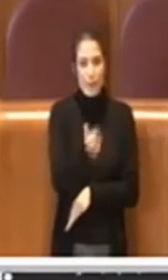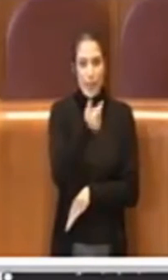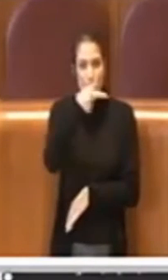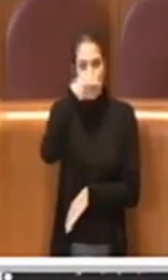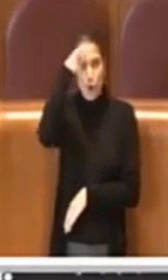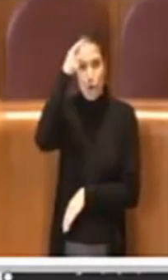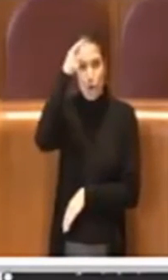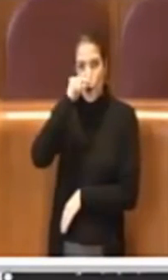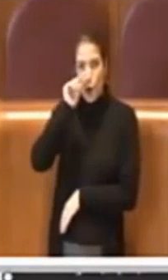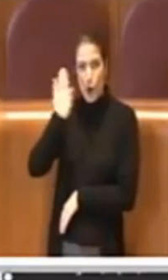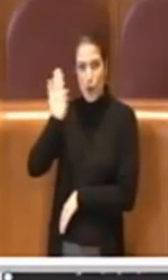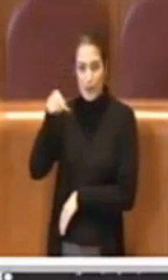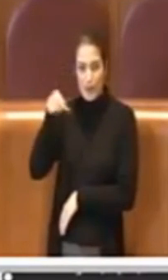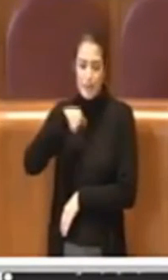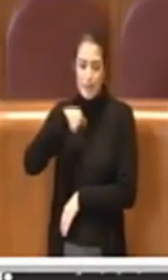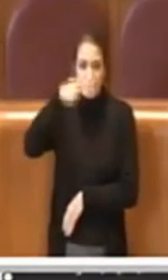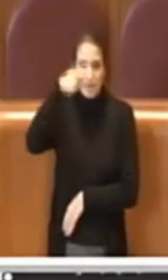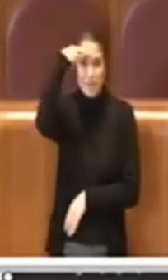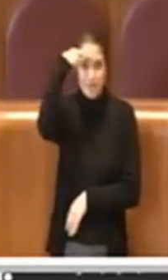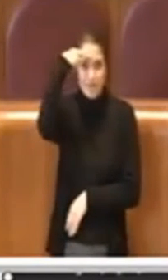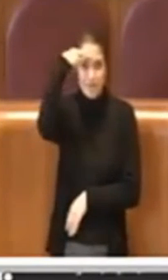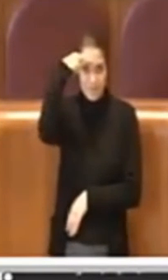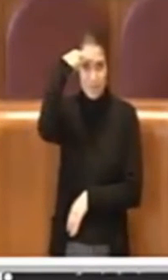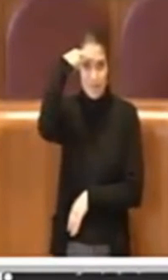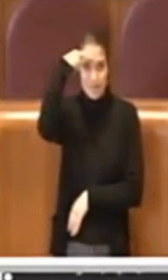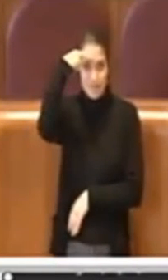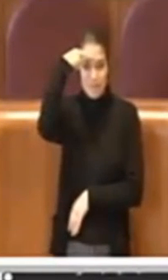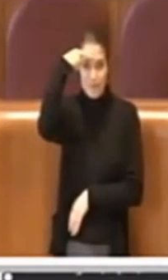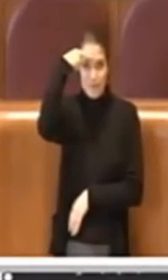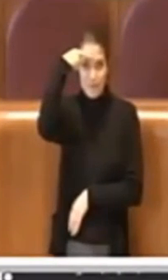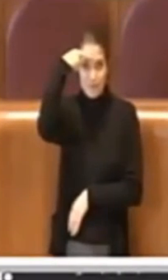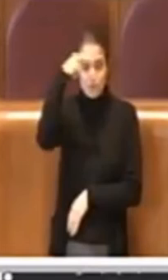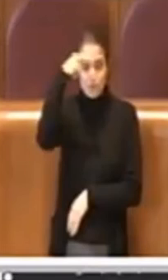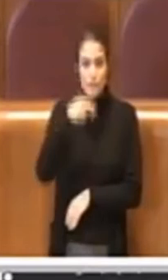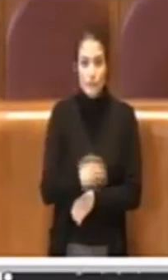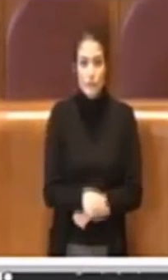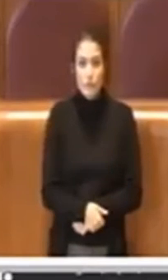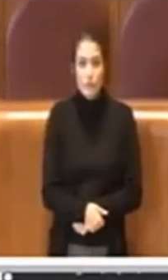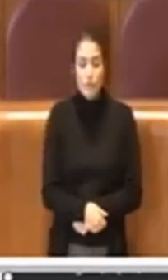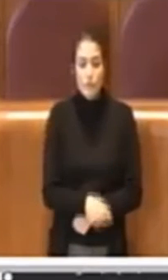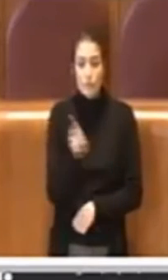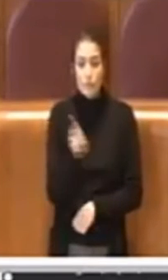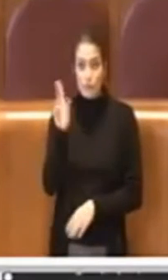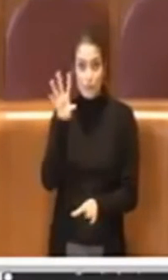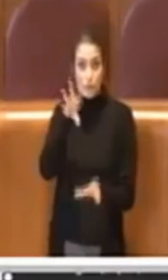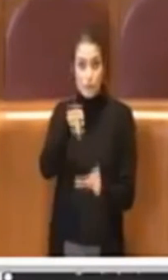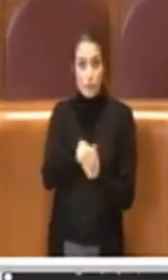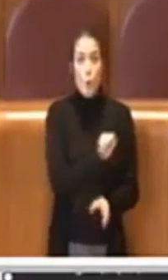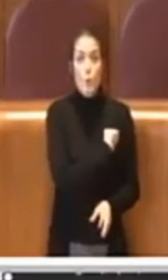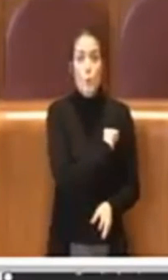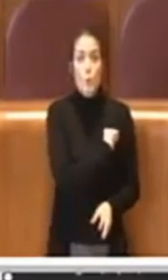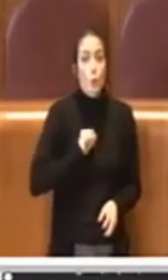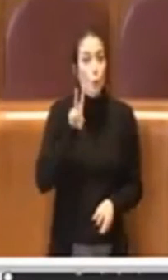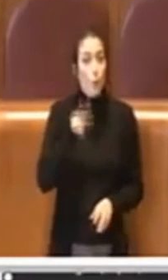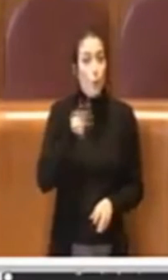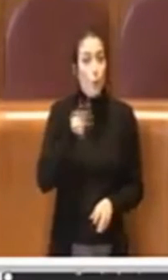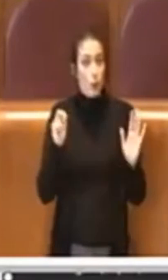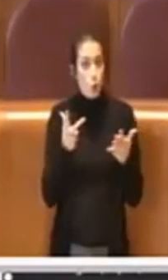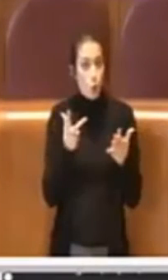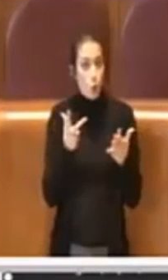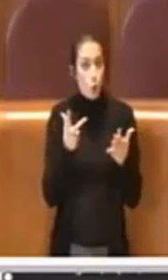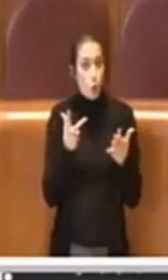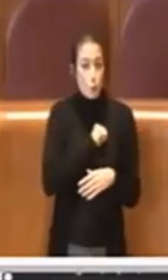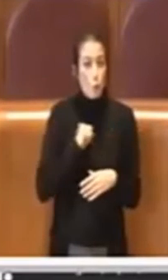e ricordiamolo che si è insediato a giugno 2018, giugno